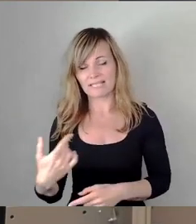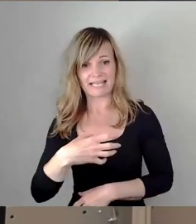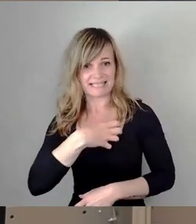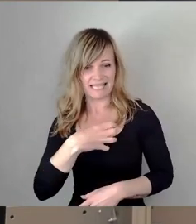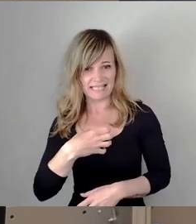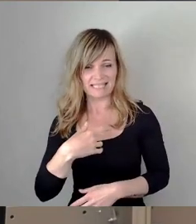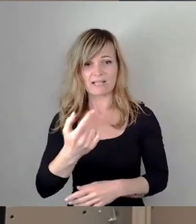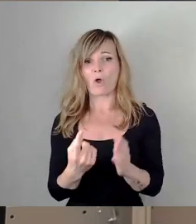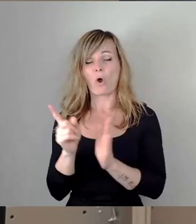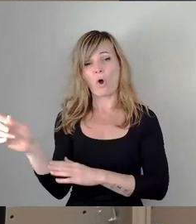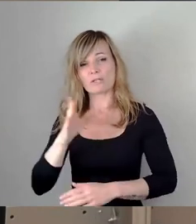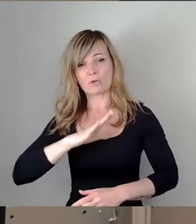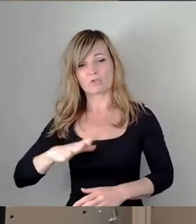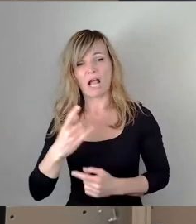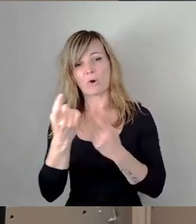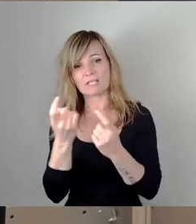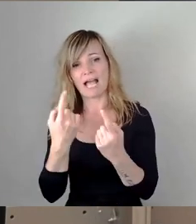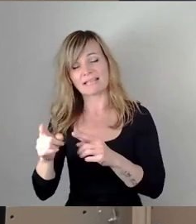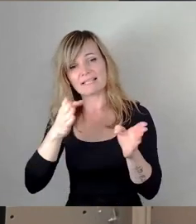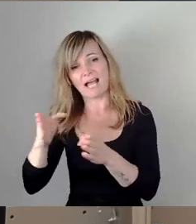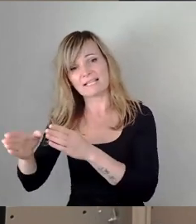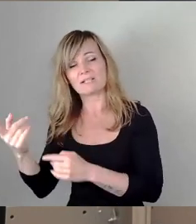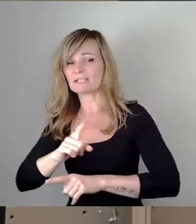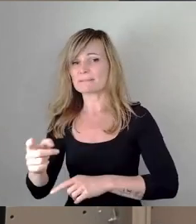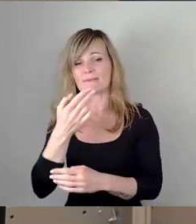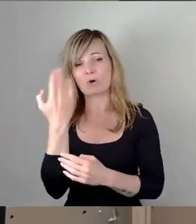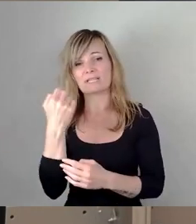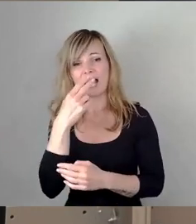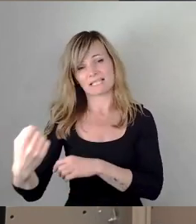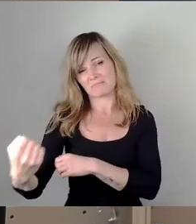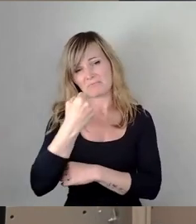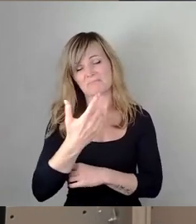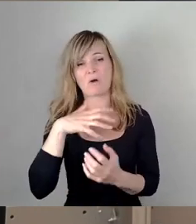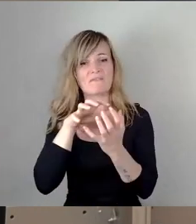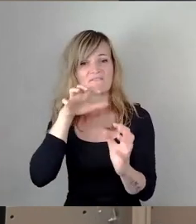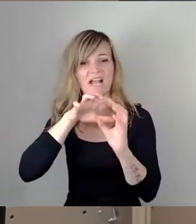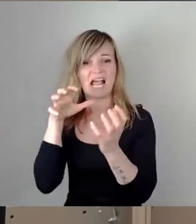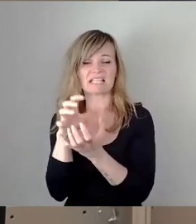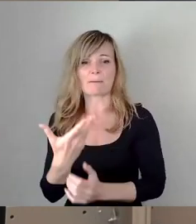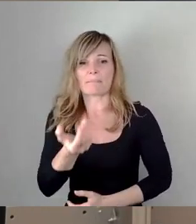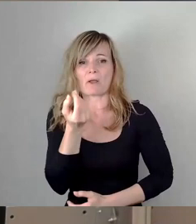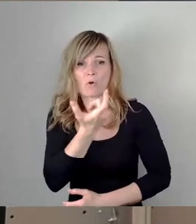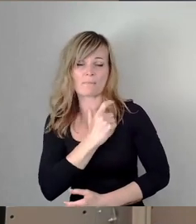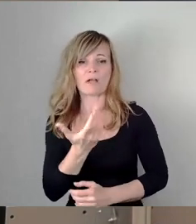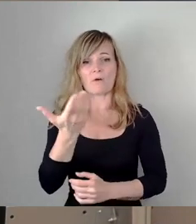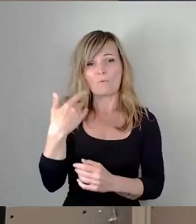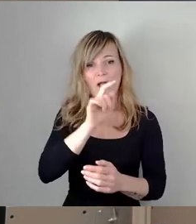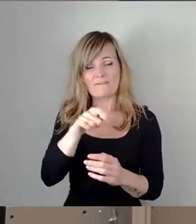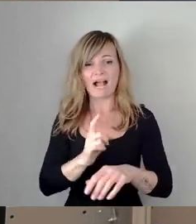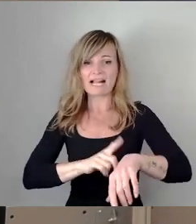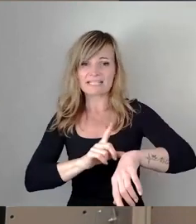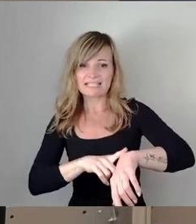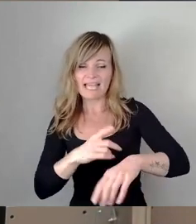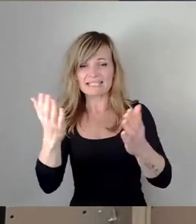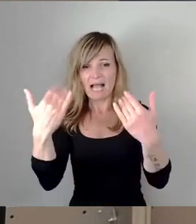Punk-Ausländer-Andersartiger nicht mehr von Nazis auf die Fresse kriegen? In der Vorwahlzeit, ab 10 Uhr. Ja, ganz